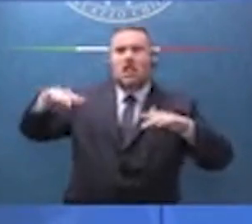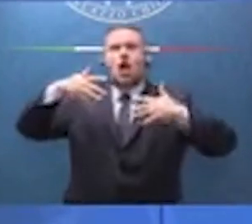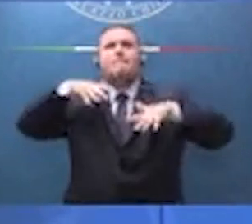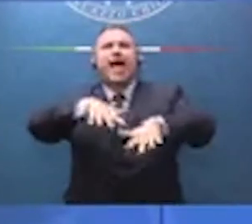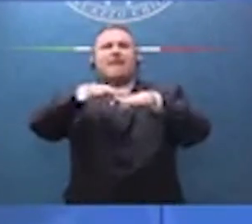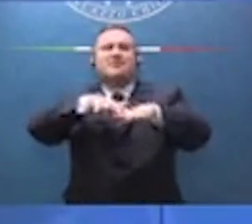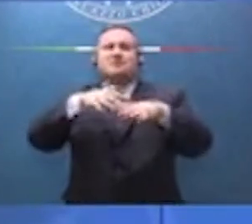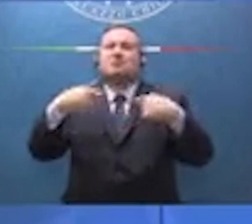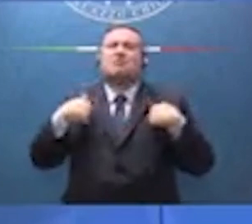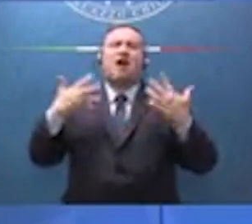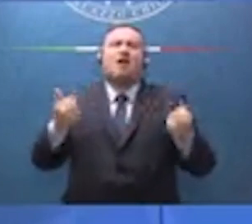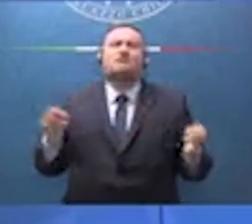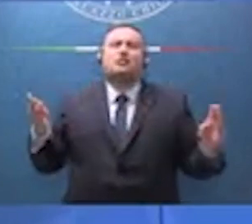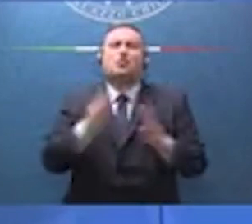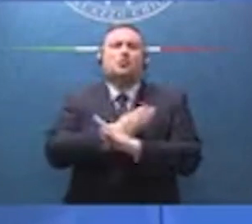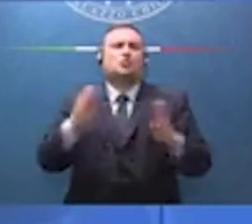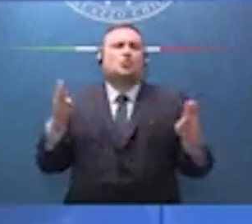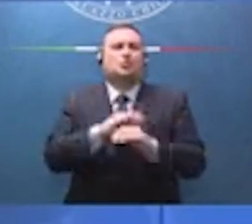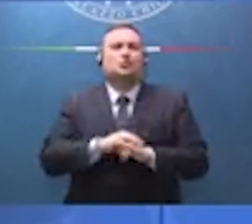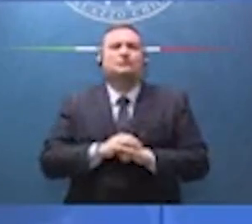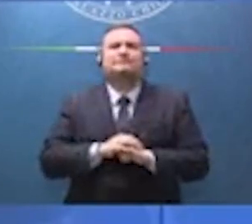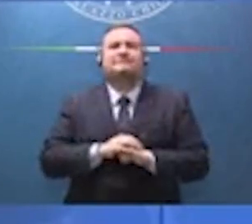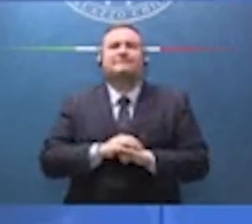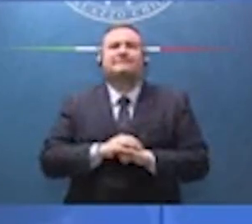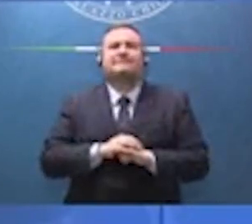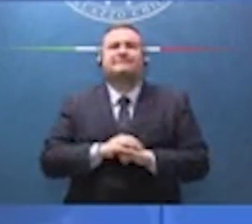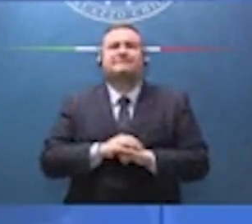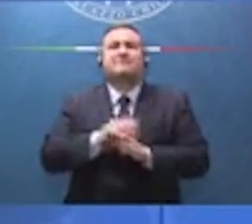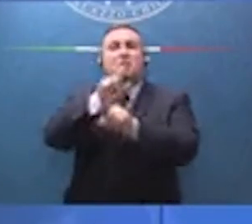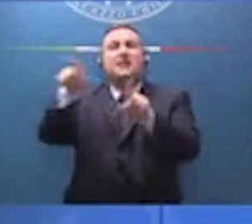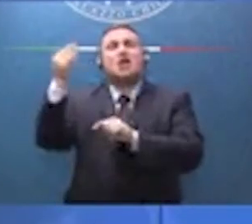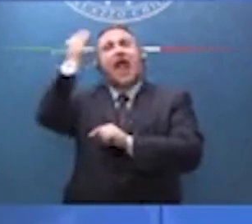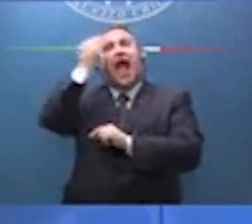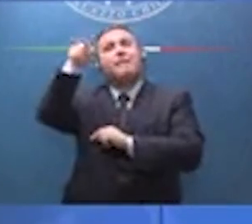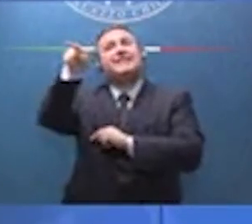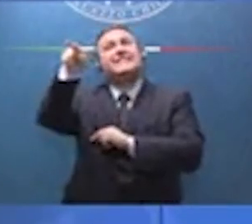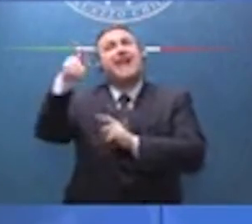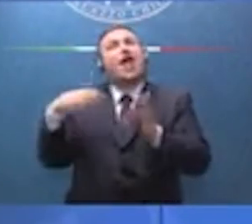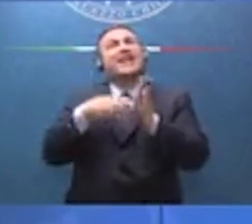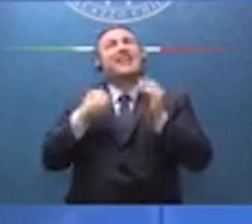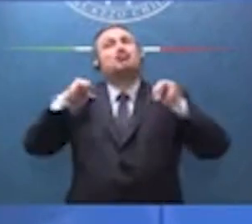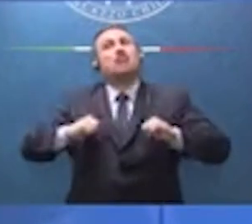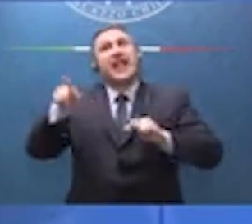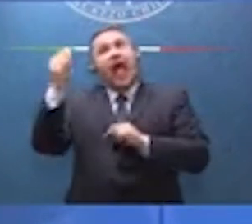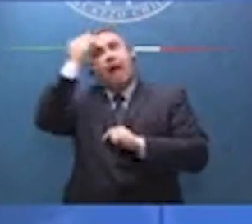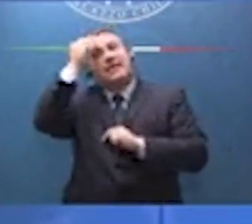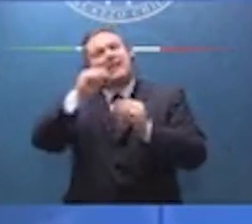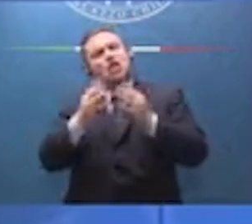Bene tutto. Vorrei sapere se chi ha pensato il reddito di cittadinanza quando lo ha pensato lo ha immaginato come